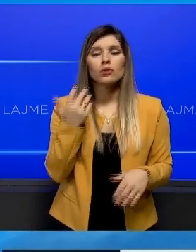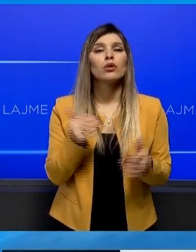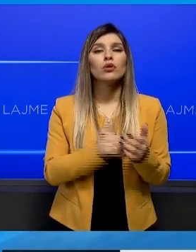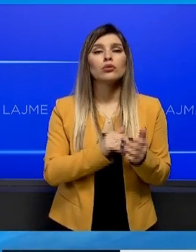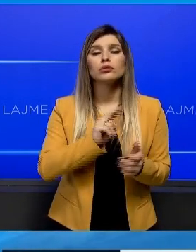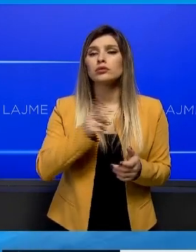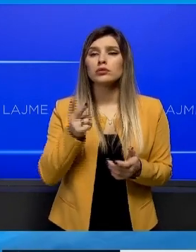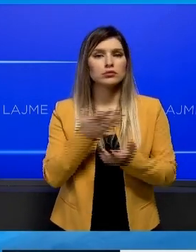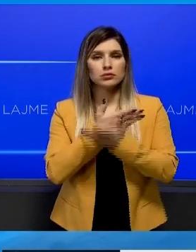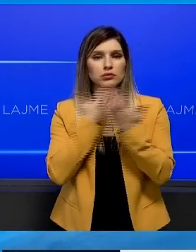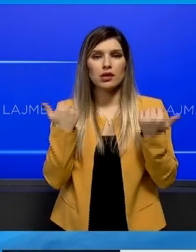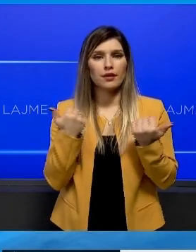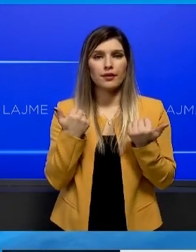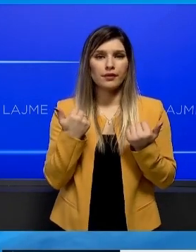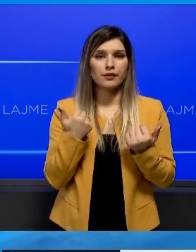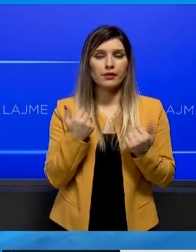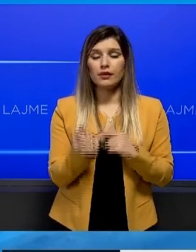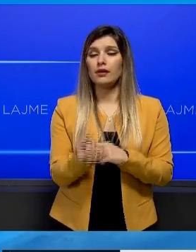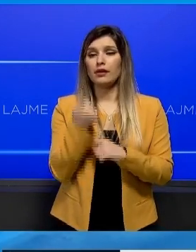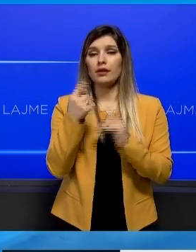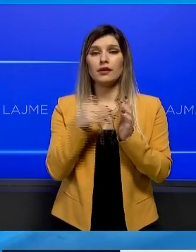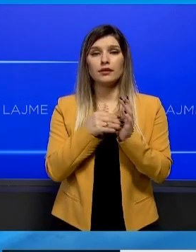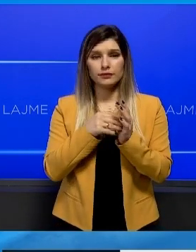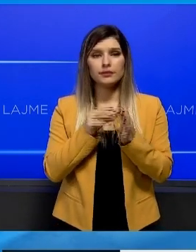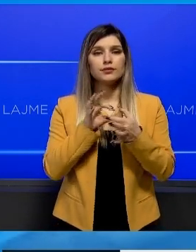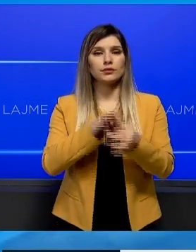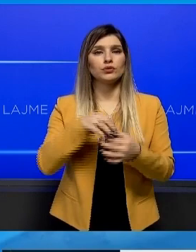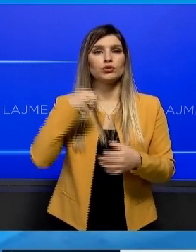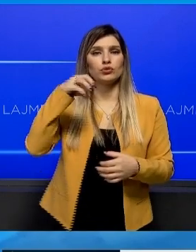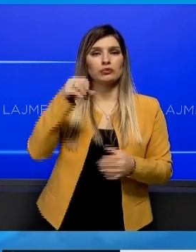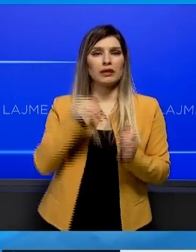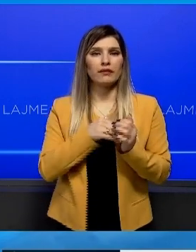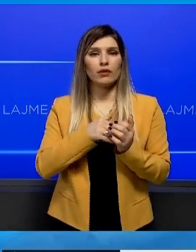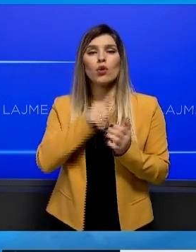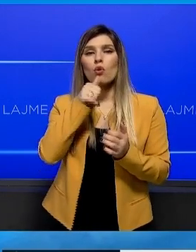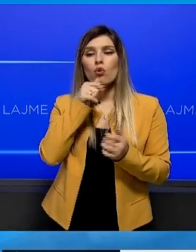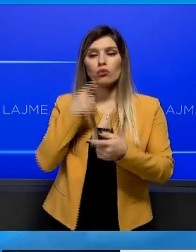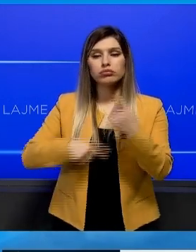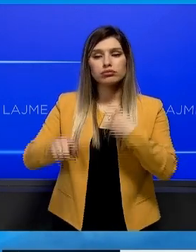ose për me pos një mundësi që të gjenëruhet energji nga ujë,